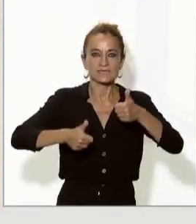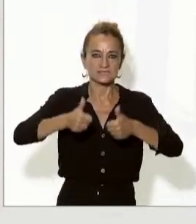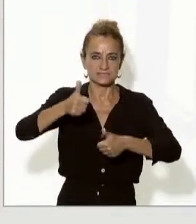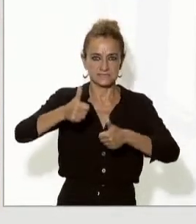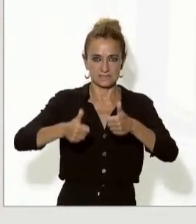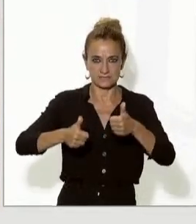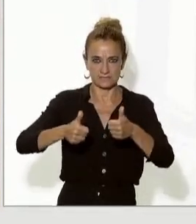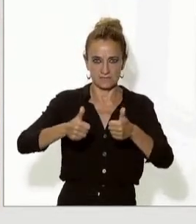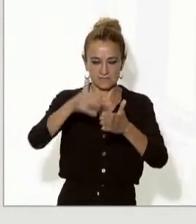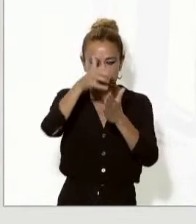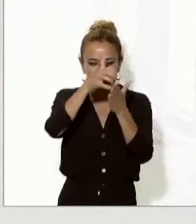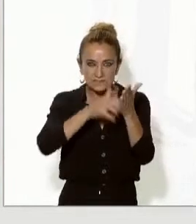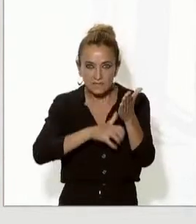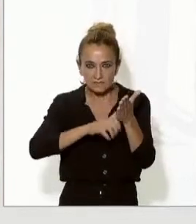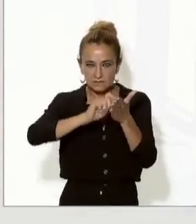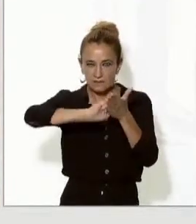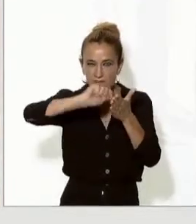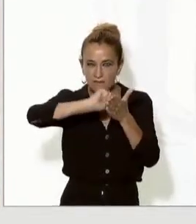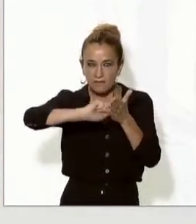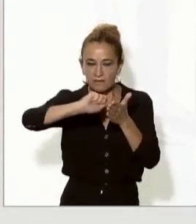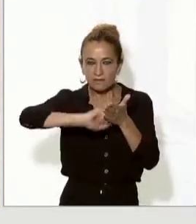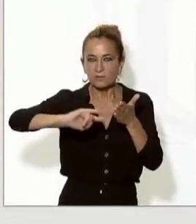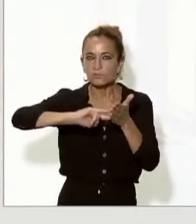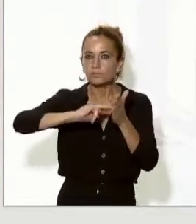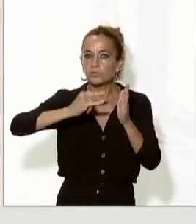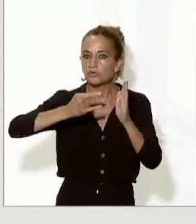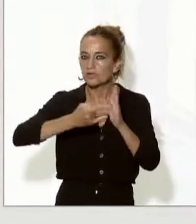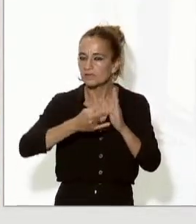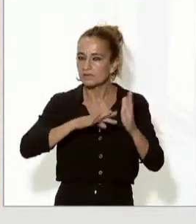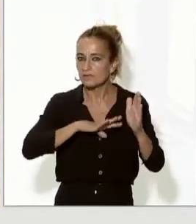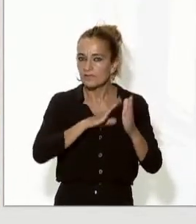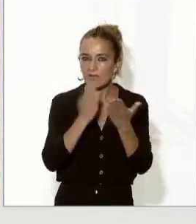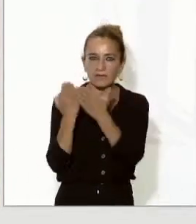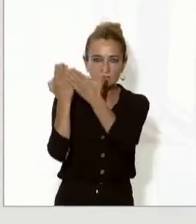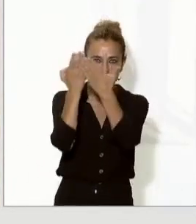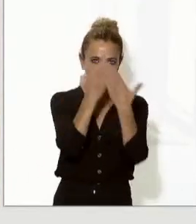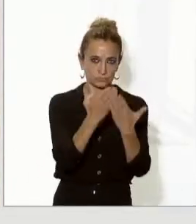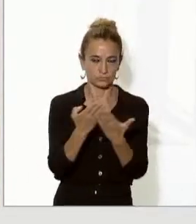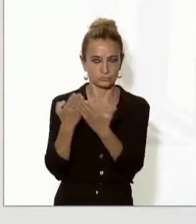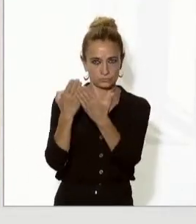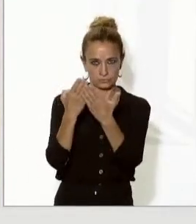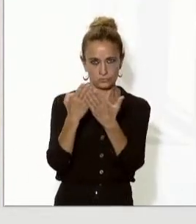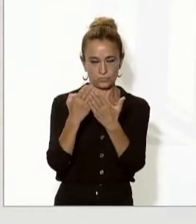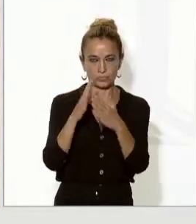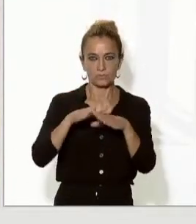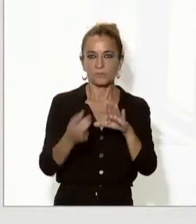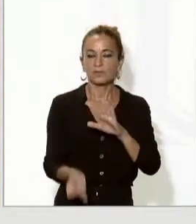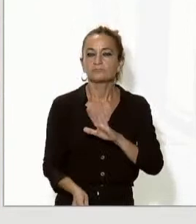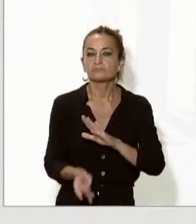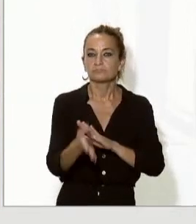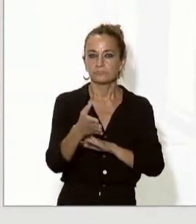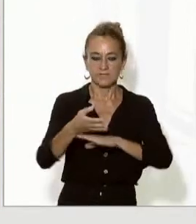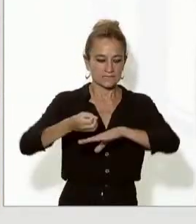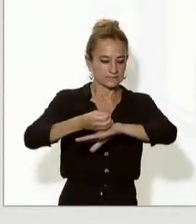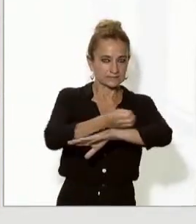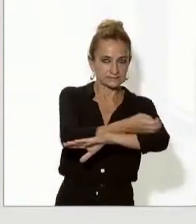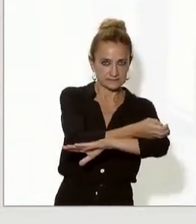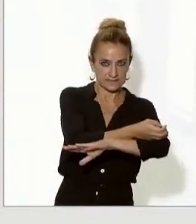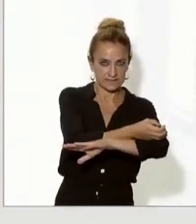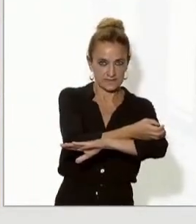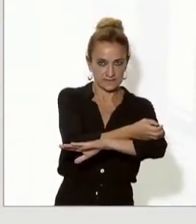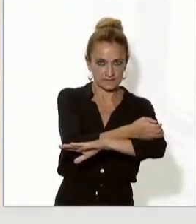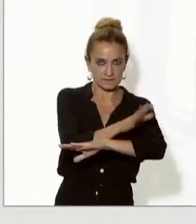redacció de l'estudi del projecte d'una línia de tren de ferrocarrils de Catalunya,